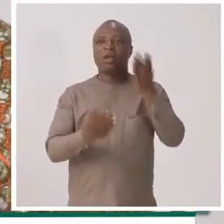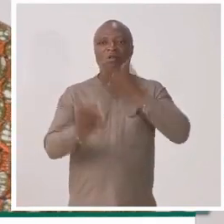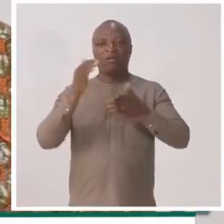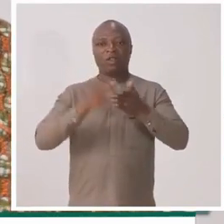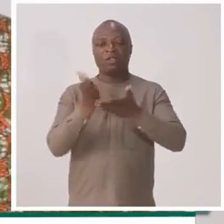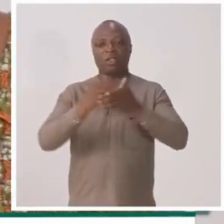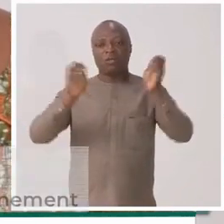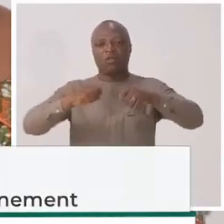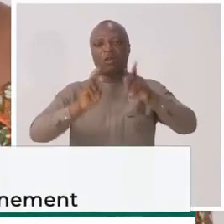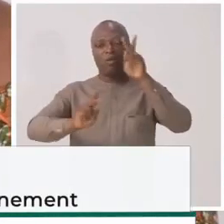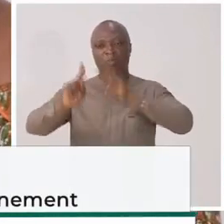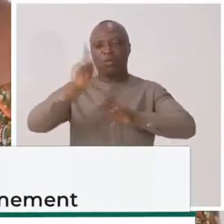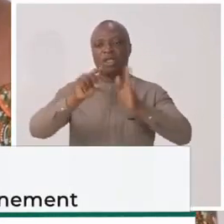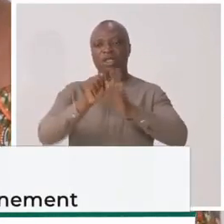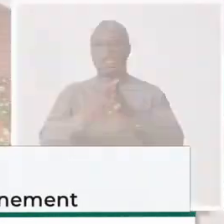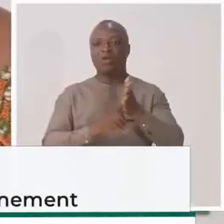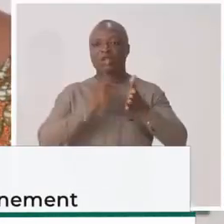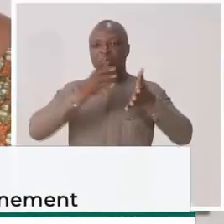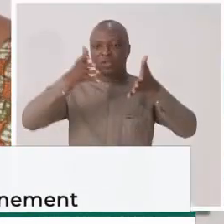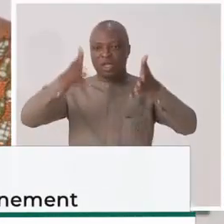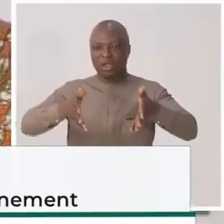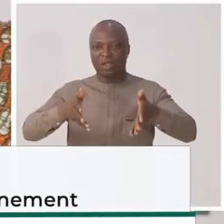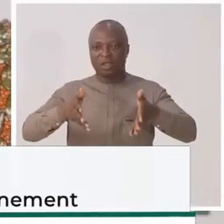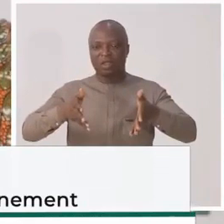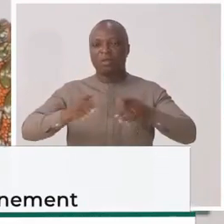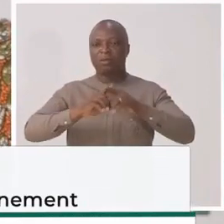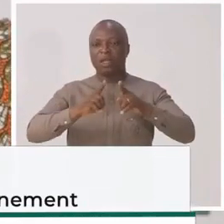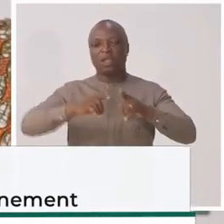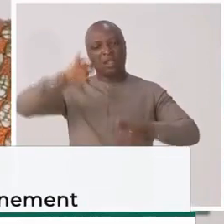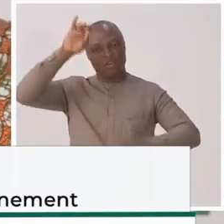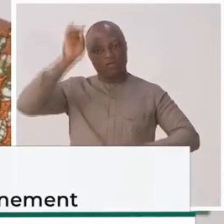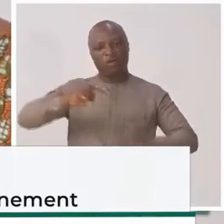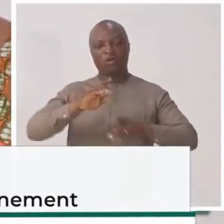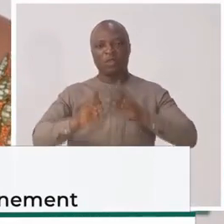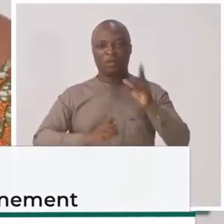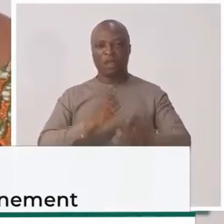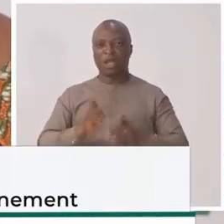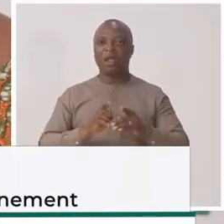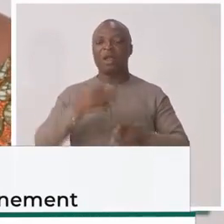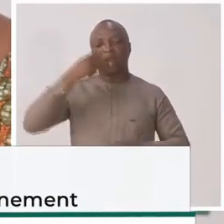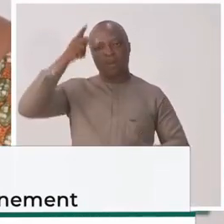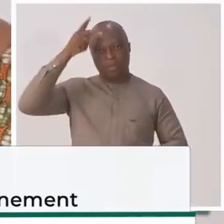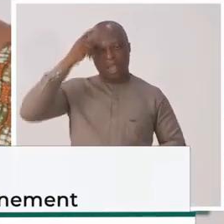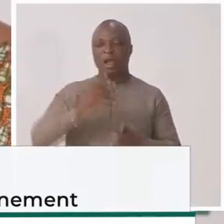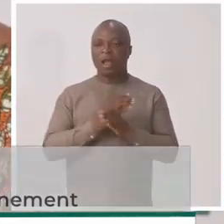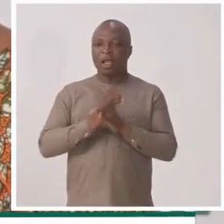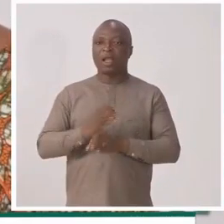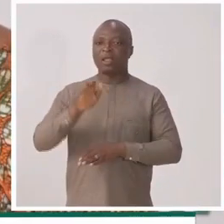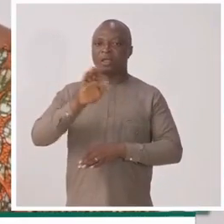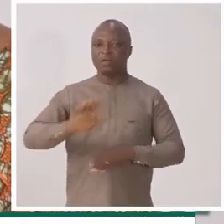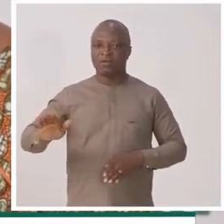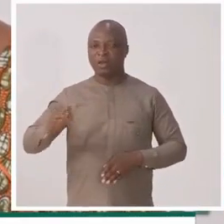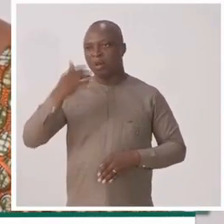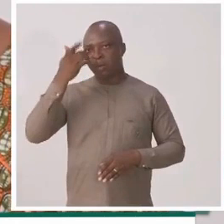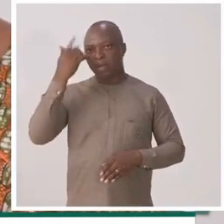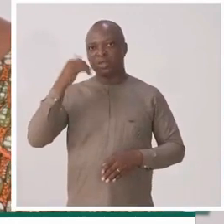pas seulement venir des pouvoirs publics. Les textes sont là, les lois sont là, mais il faut qu'au départ, les parents encadrent